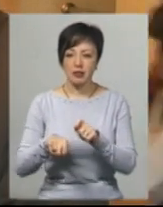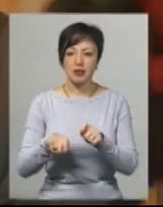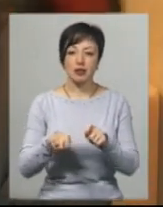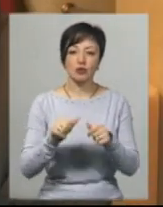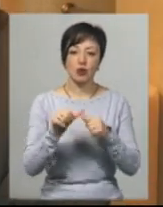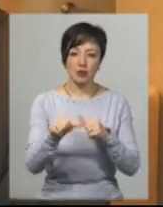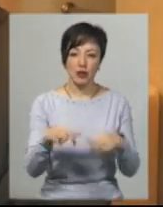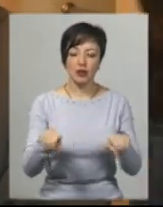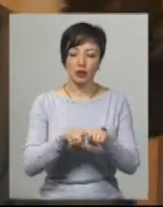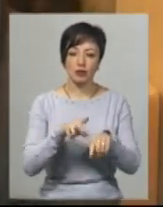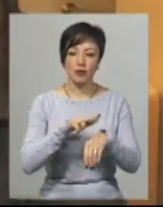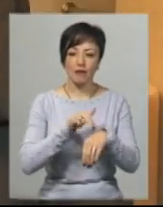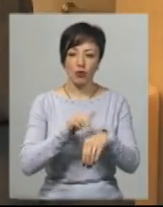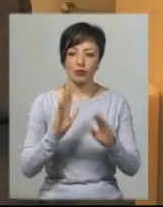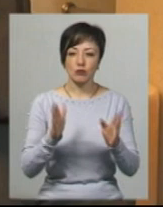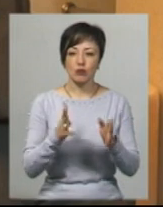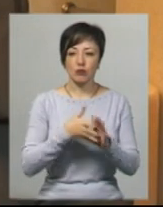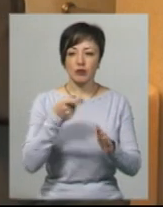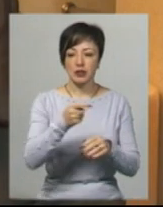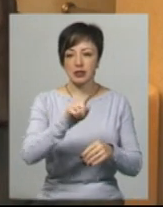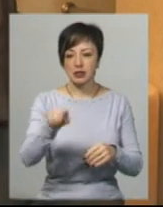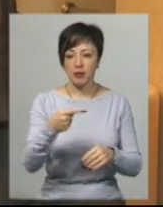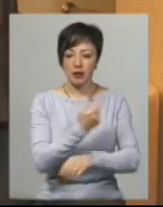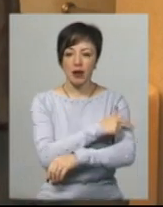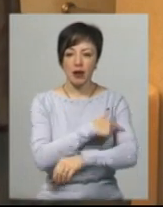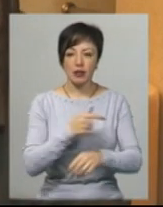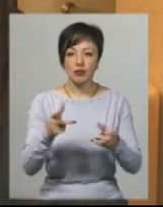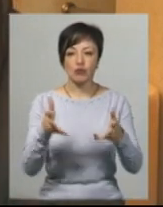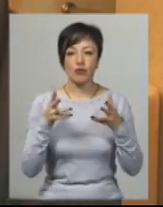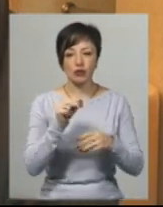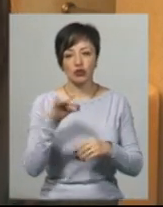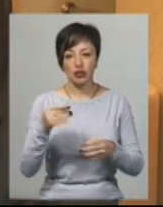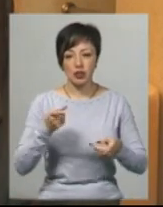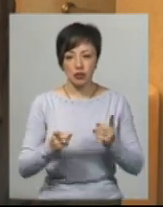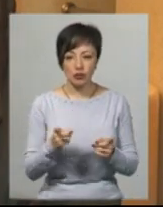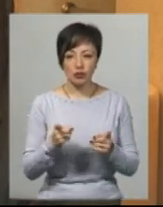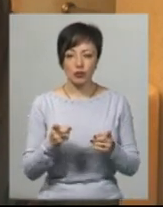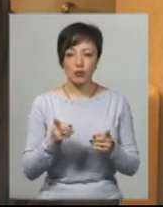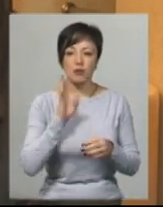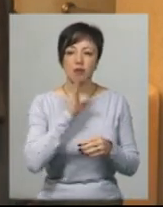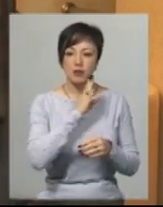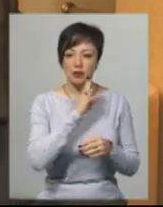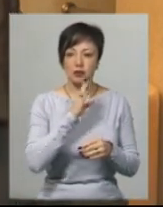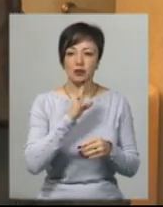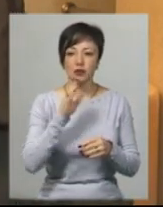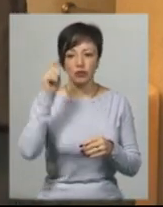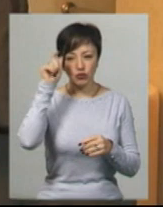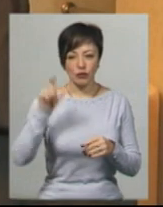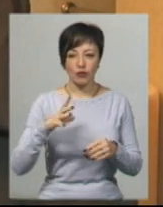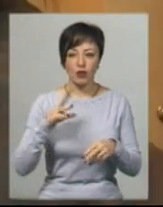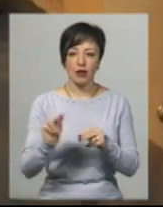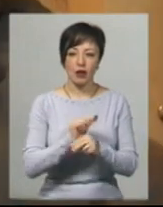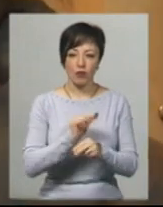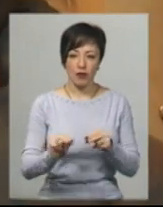Зокрема, також правоохоронці будуть подавати запити до лікарні, щоб з'ясувати, чи дійсно мати чоловіка перебувала на